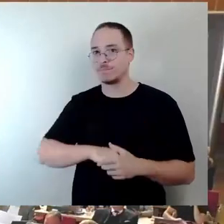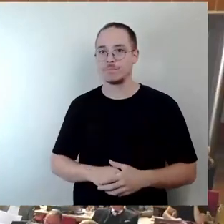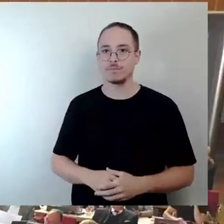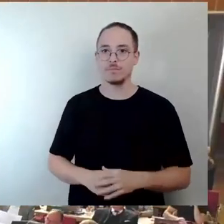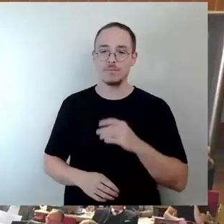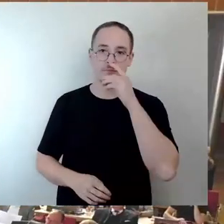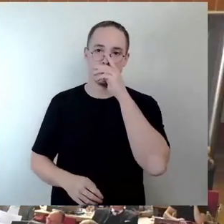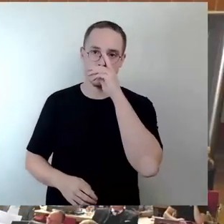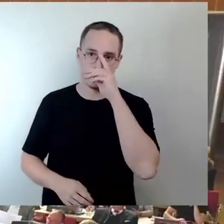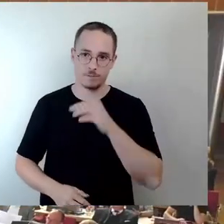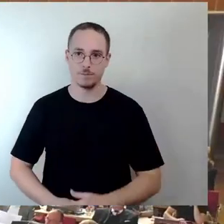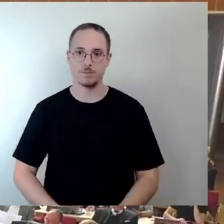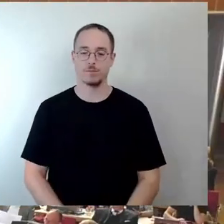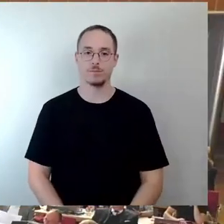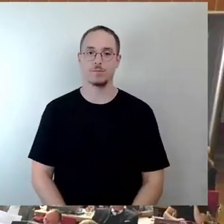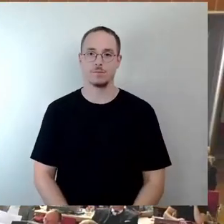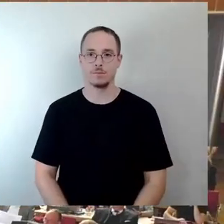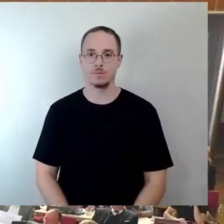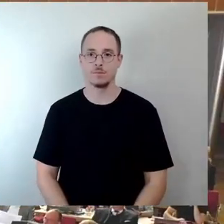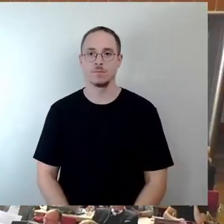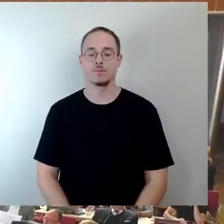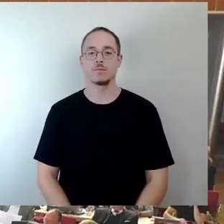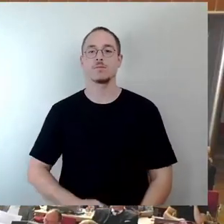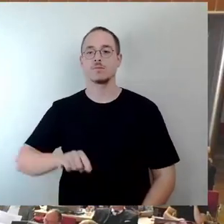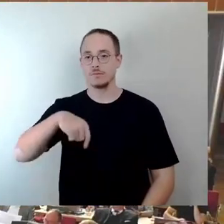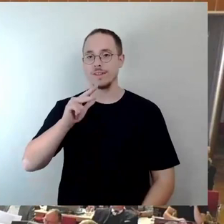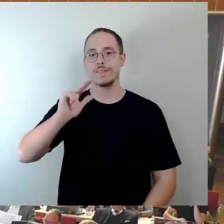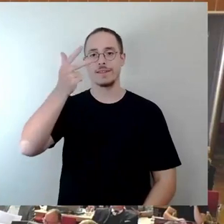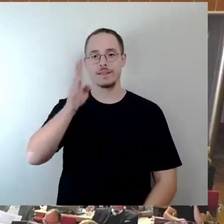Und dann wäre als dritter Redner Thomas Löser.